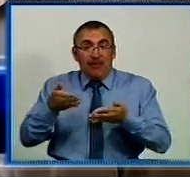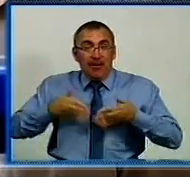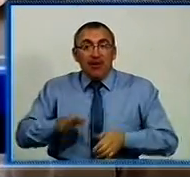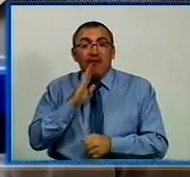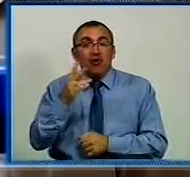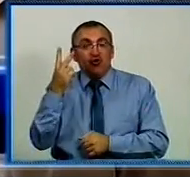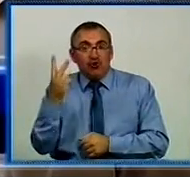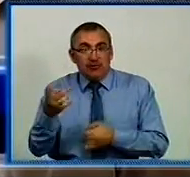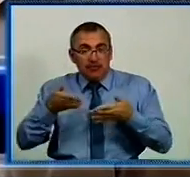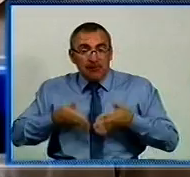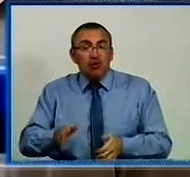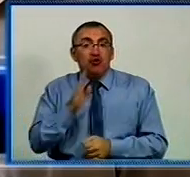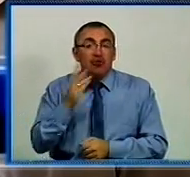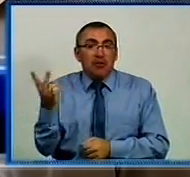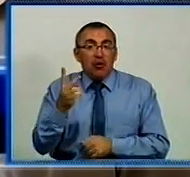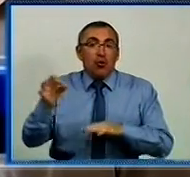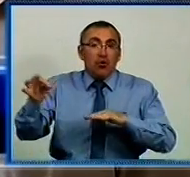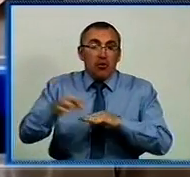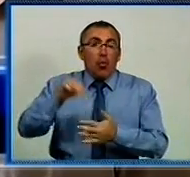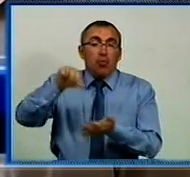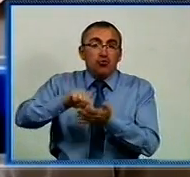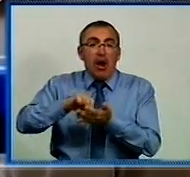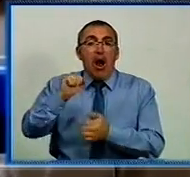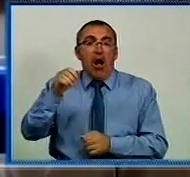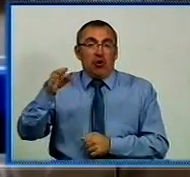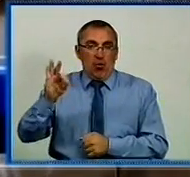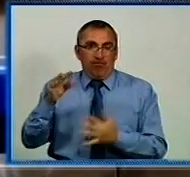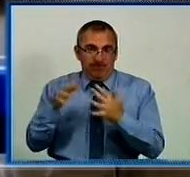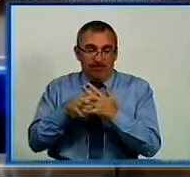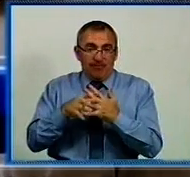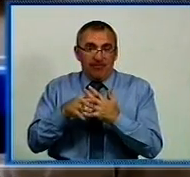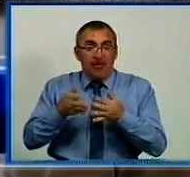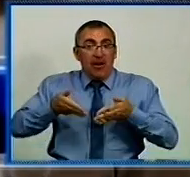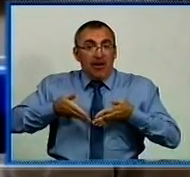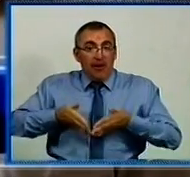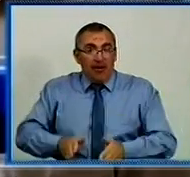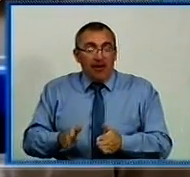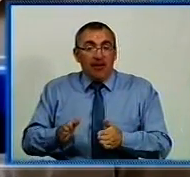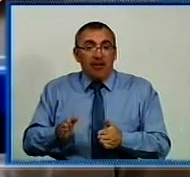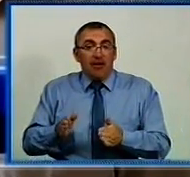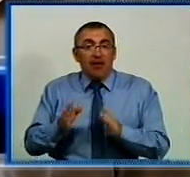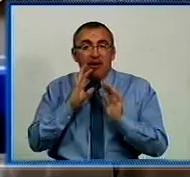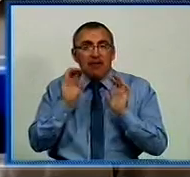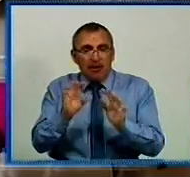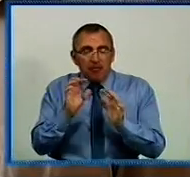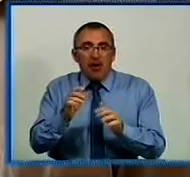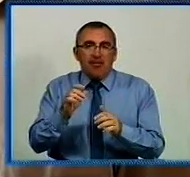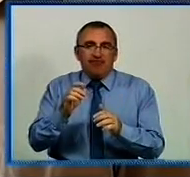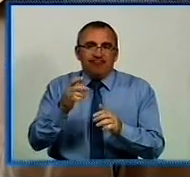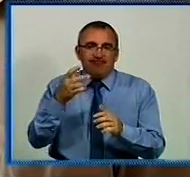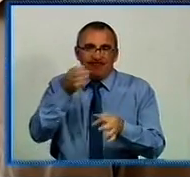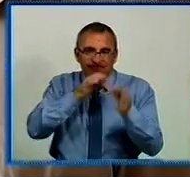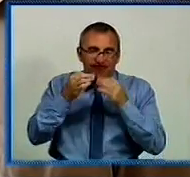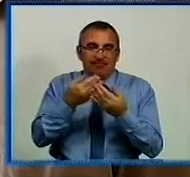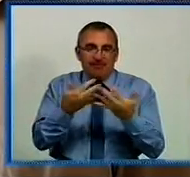жінки. Це жінки дружини учасників АТО. Народжували вони, забезпечені були медикаментами і